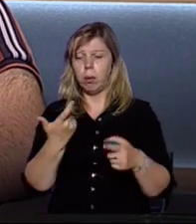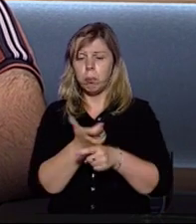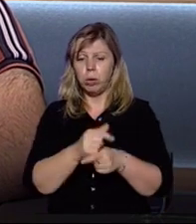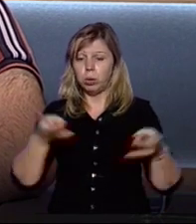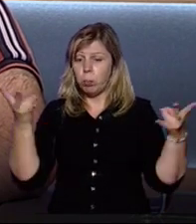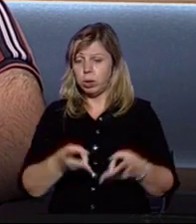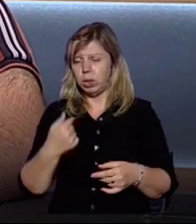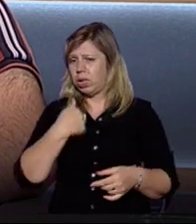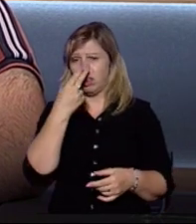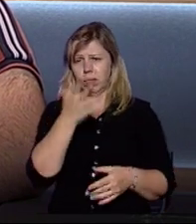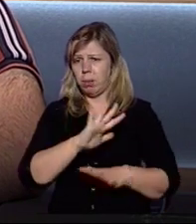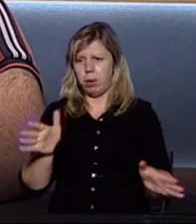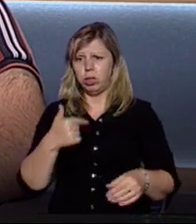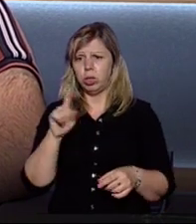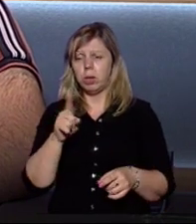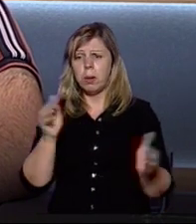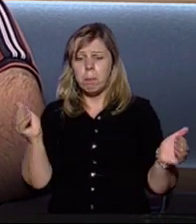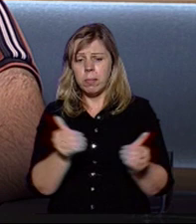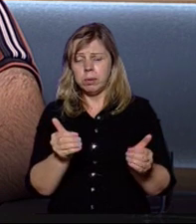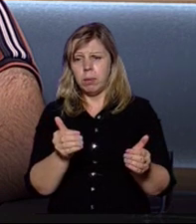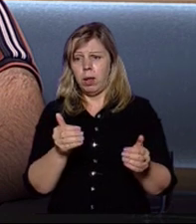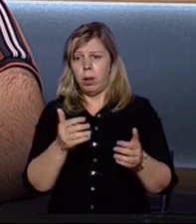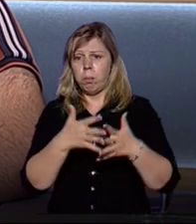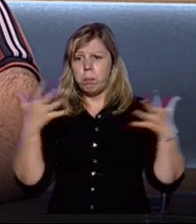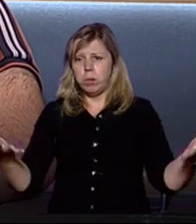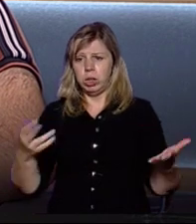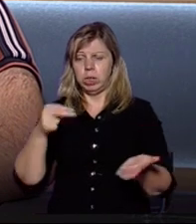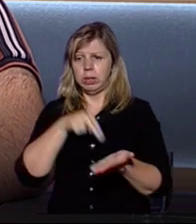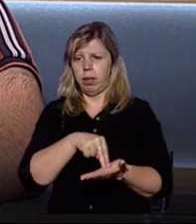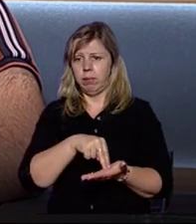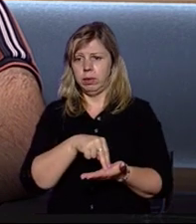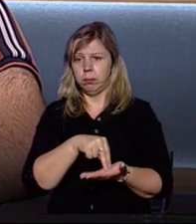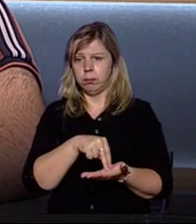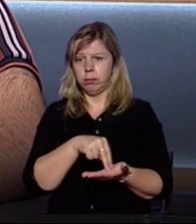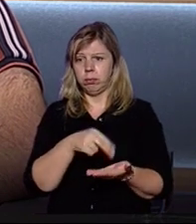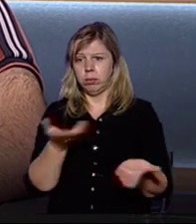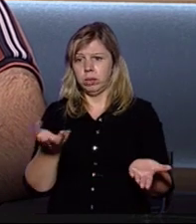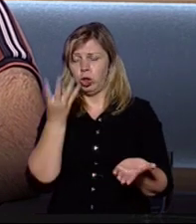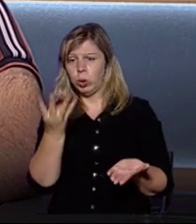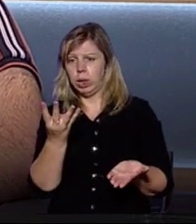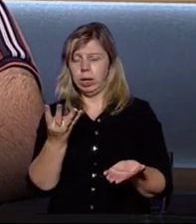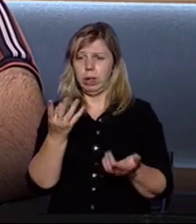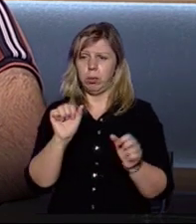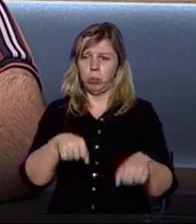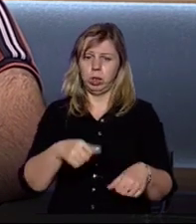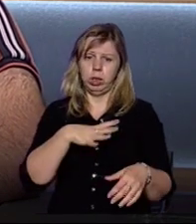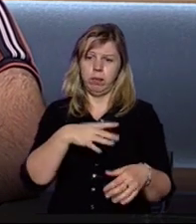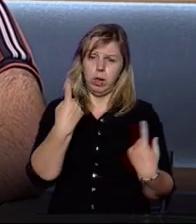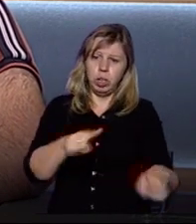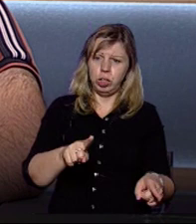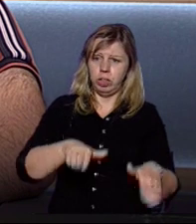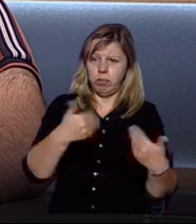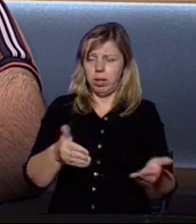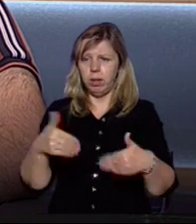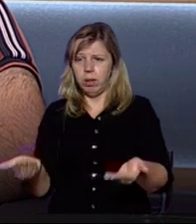подрібне, я не бачу, щоб їх максимально більше ставити, там, чотири, чи, можливо, якісь інші